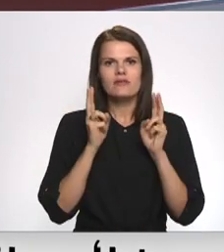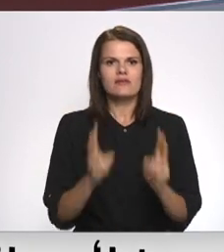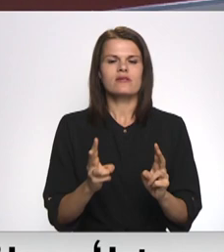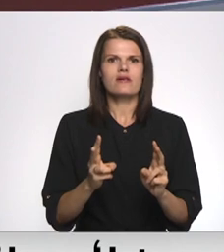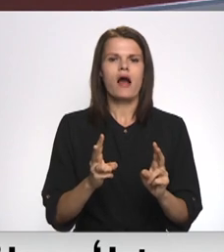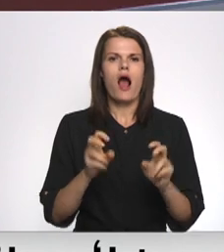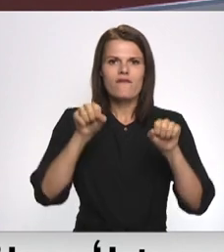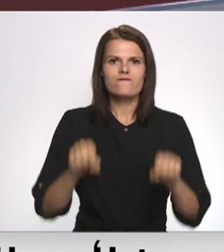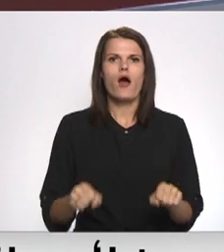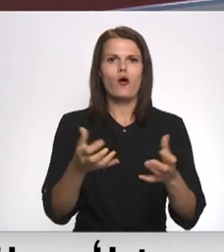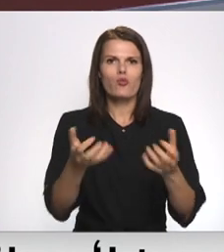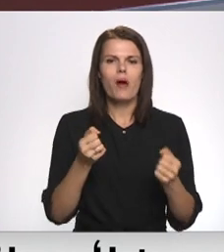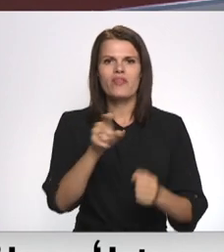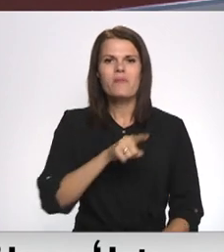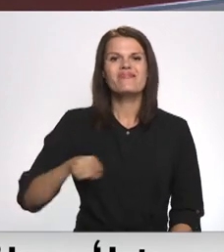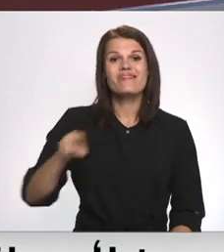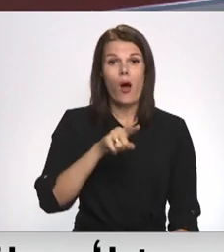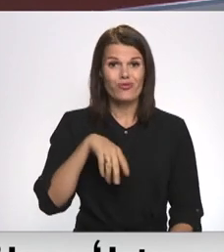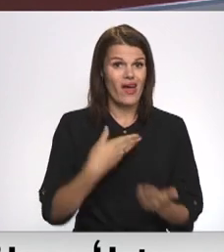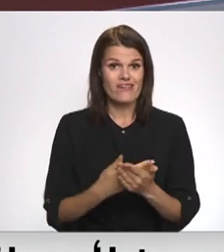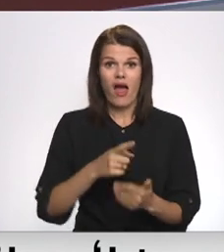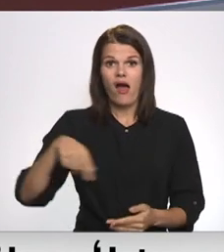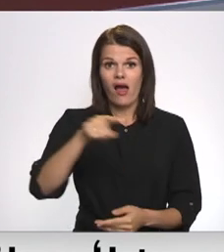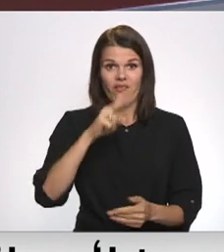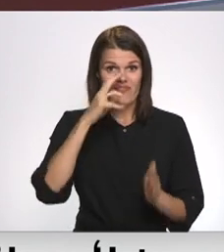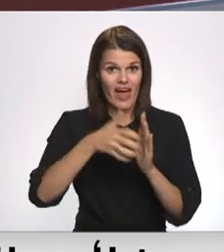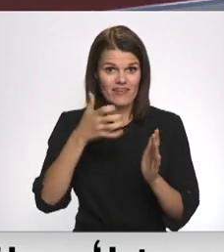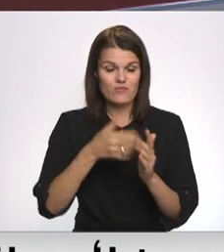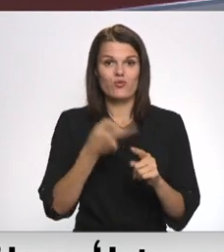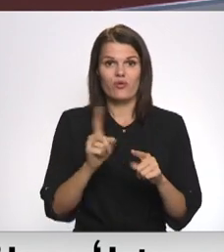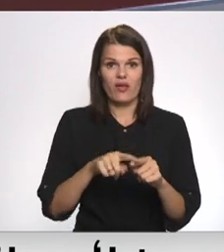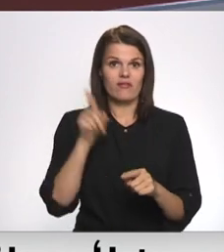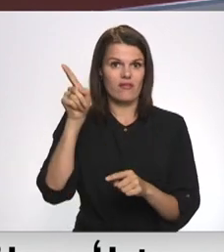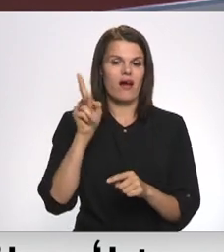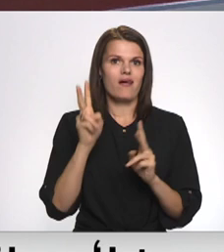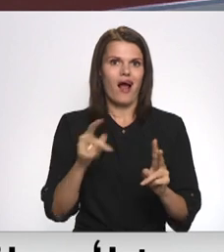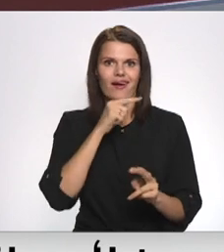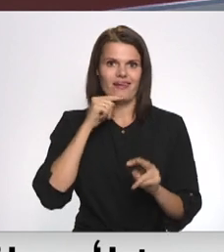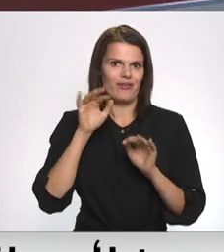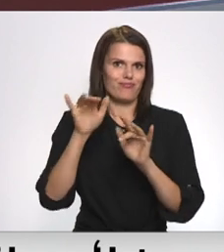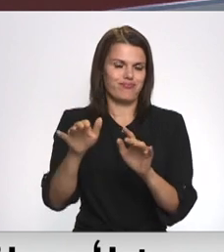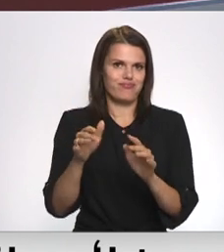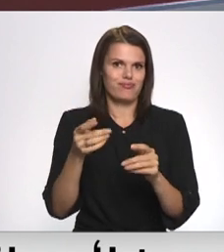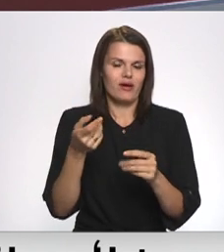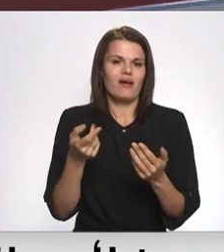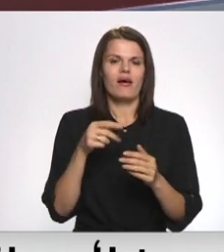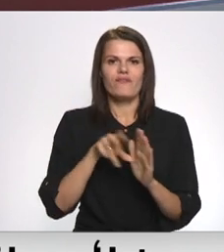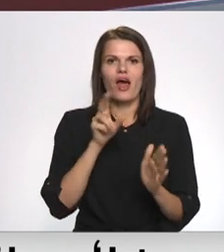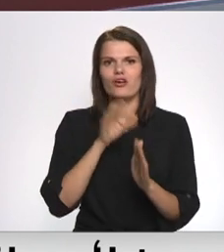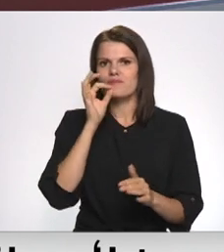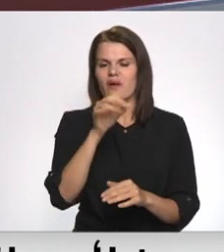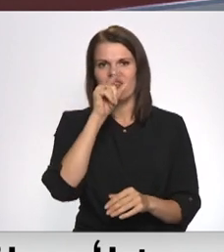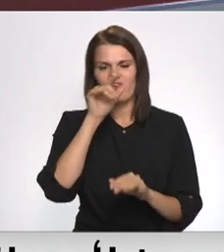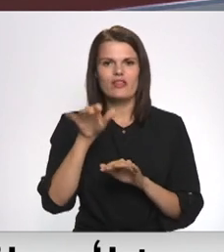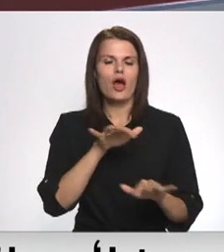tauta. Un ja tauta neizmantošīs iespējas, tad notiek tas, kas pašlaik Krievijā. Tā par vēlēšanām saka Twitter konvoja